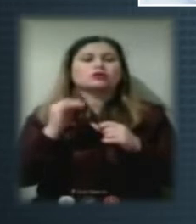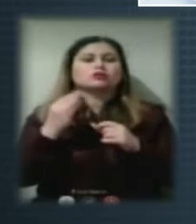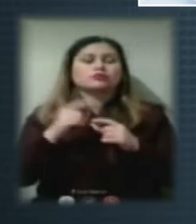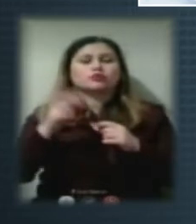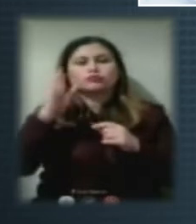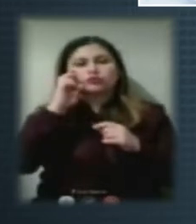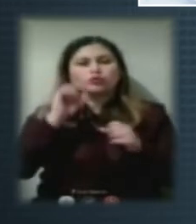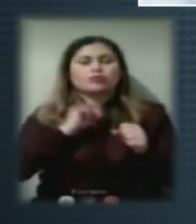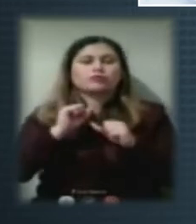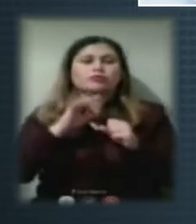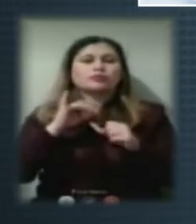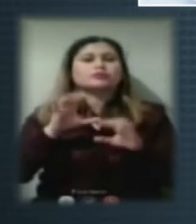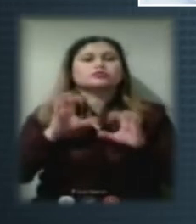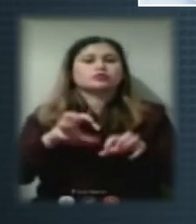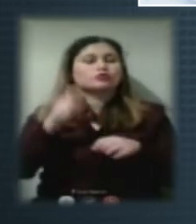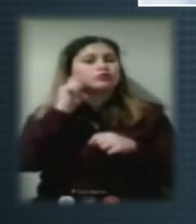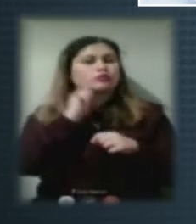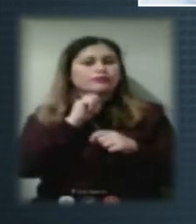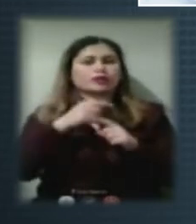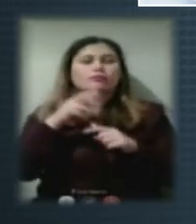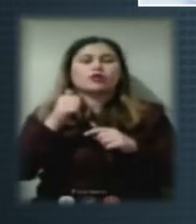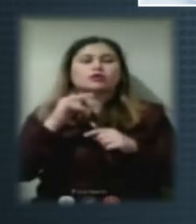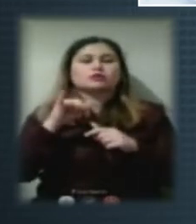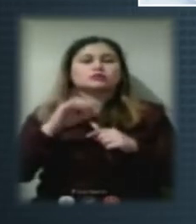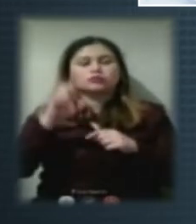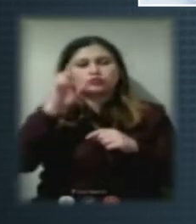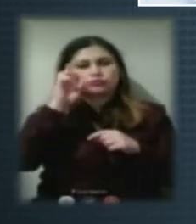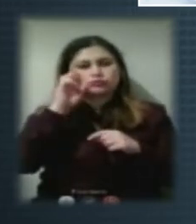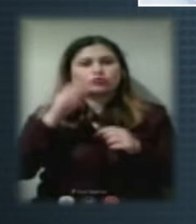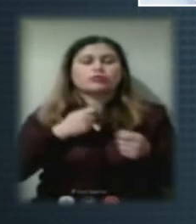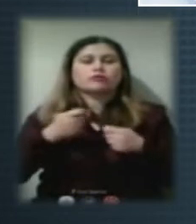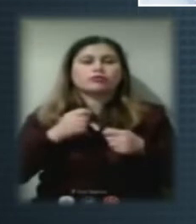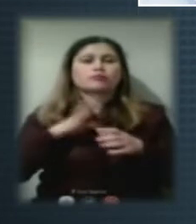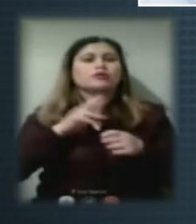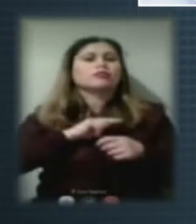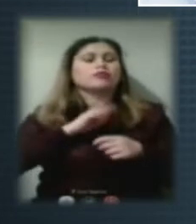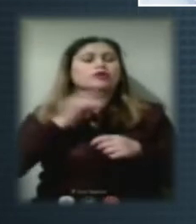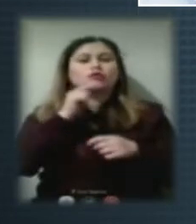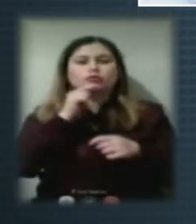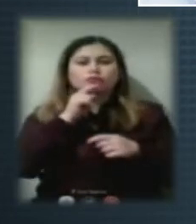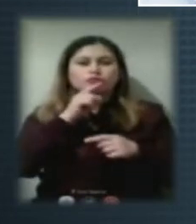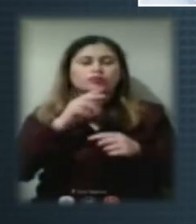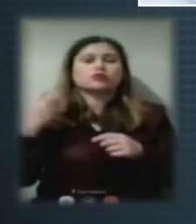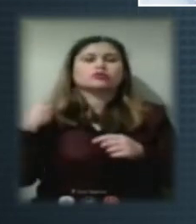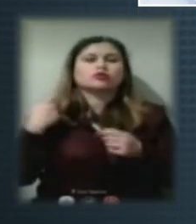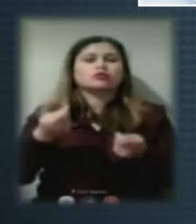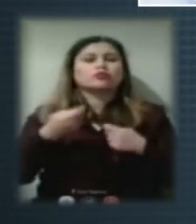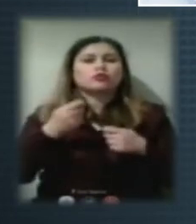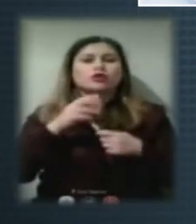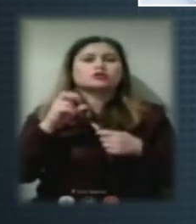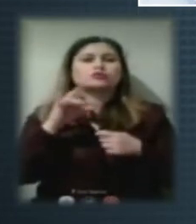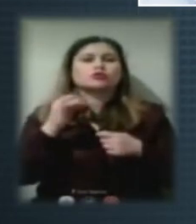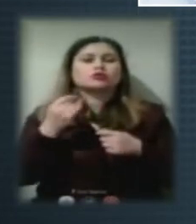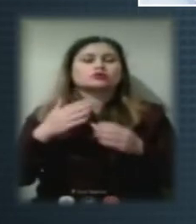президентові України. Магістр державного управління. Працював економістом. Начальником управління експлуатації адмінбудинків